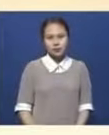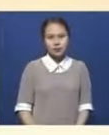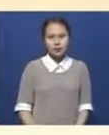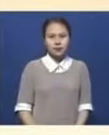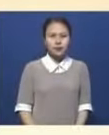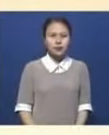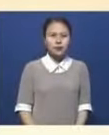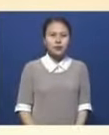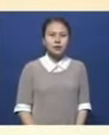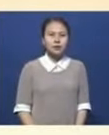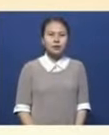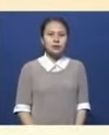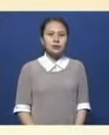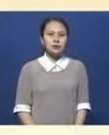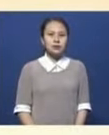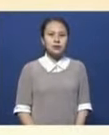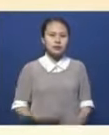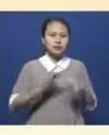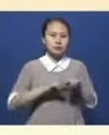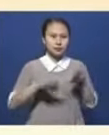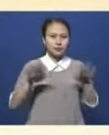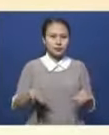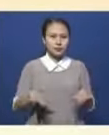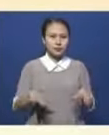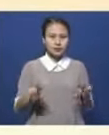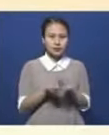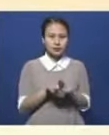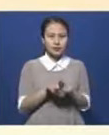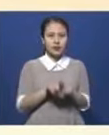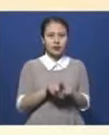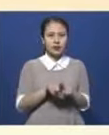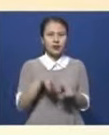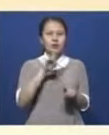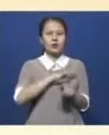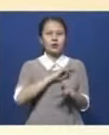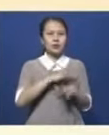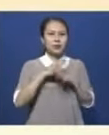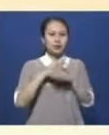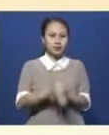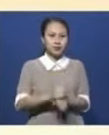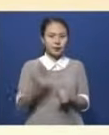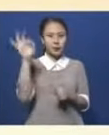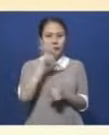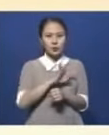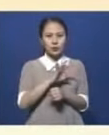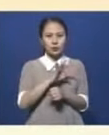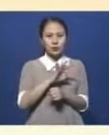Құмет ағымдағы жылдың бюджетіндегі еде өршіғыстарының қысқартуғын ұсынуға мәжүр болса да,